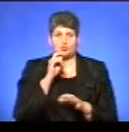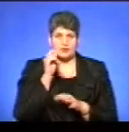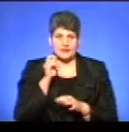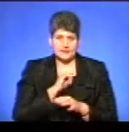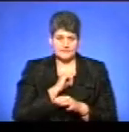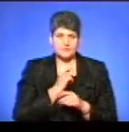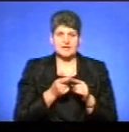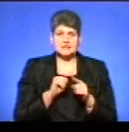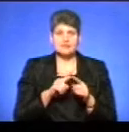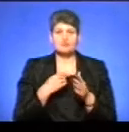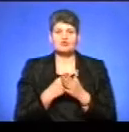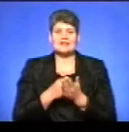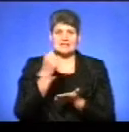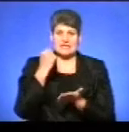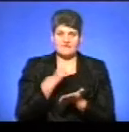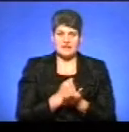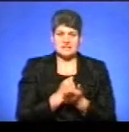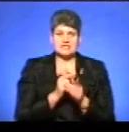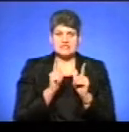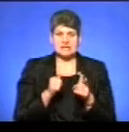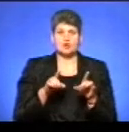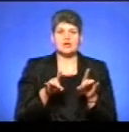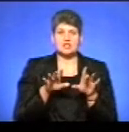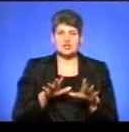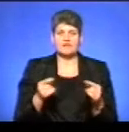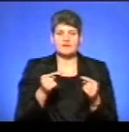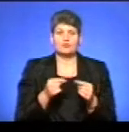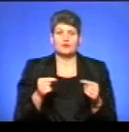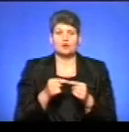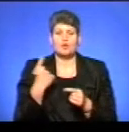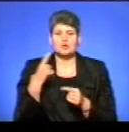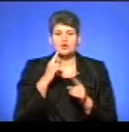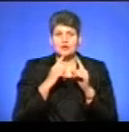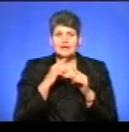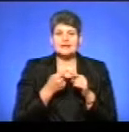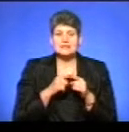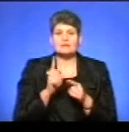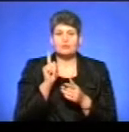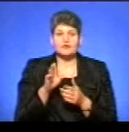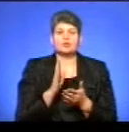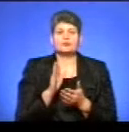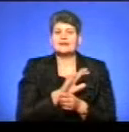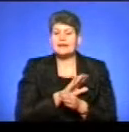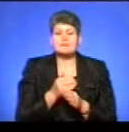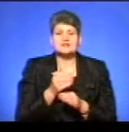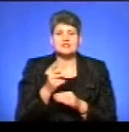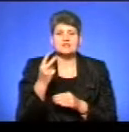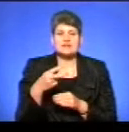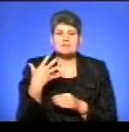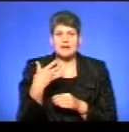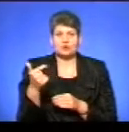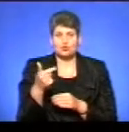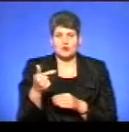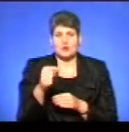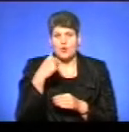Значить, такий бюджет затверджується в вигляді рішення відповідно обласною радою, і це повинно відбутись не пізніше 25 грудня